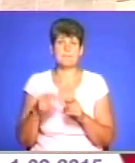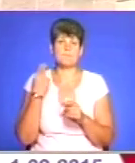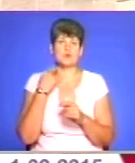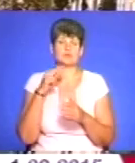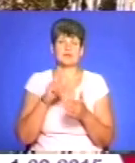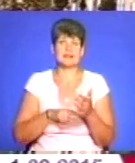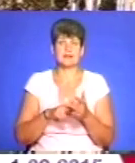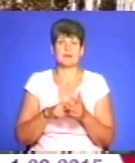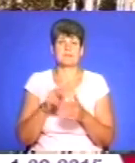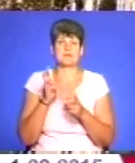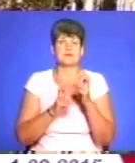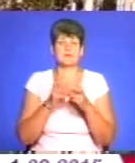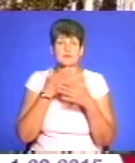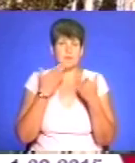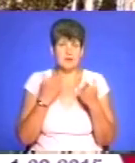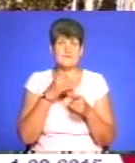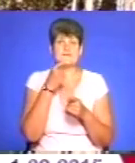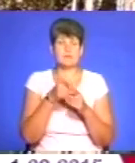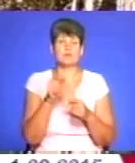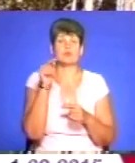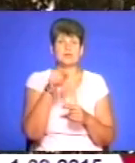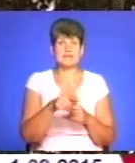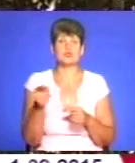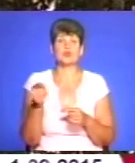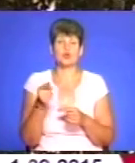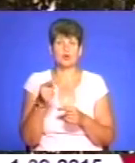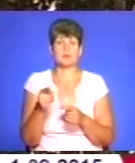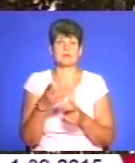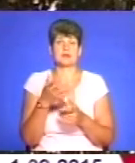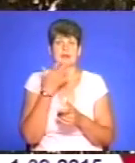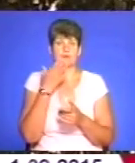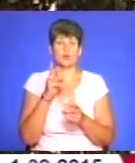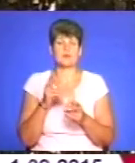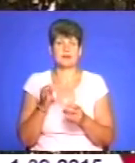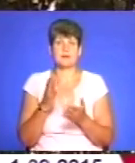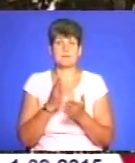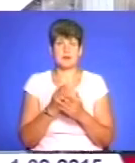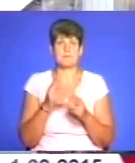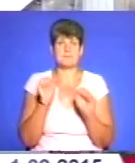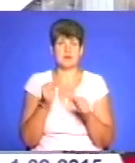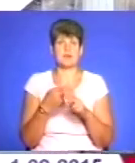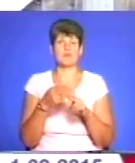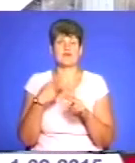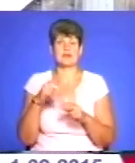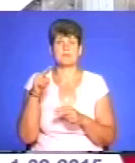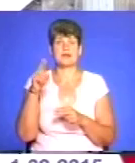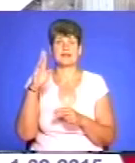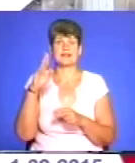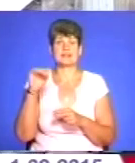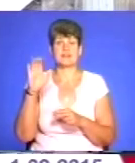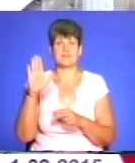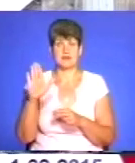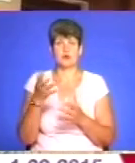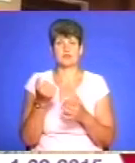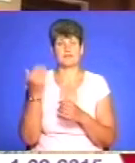підприємства немає. Відповідь про те, що Тернопіль міст Теплокомуненерго має право на повернення ПДВ, його керівник отримав лише в кінці